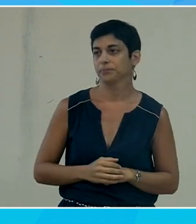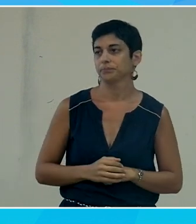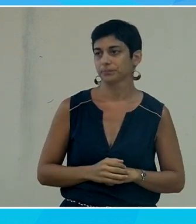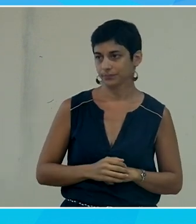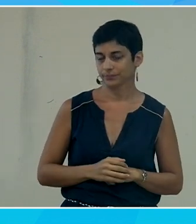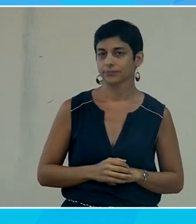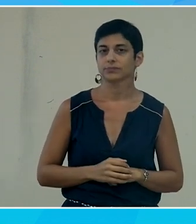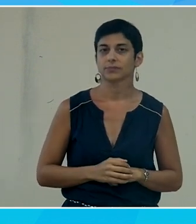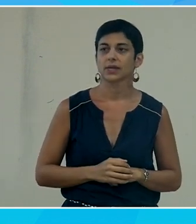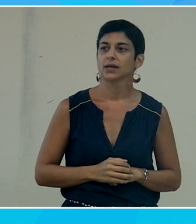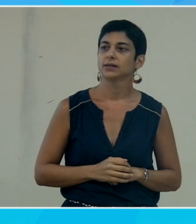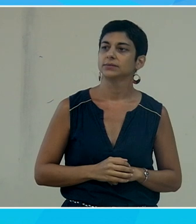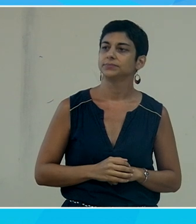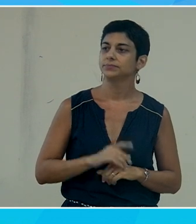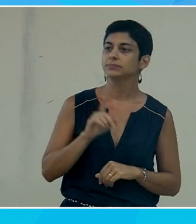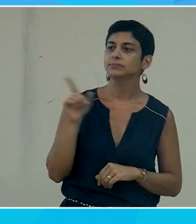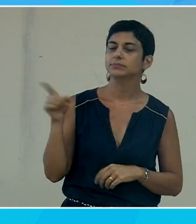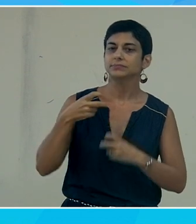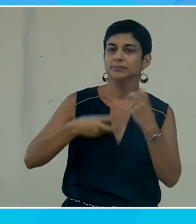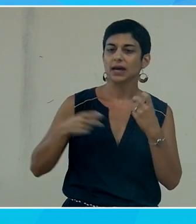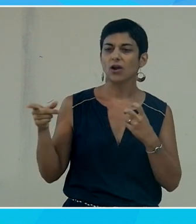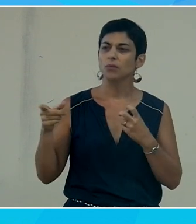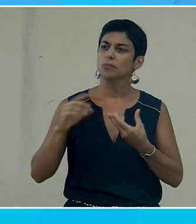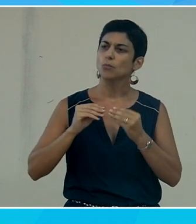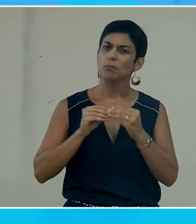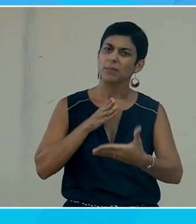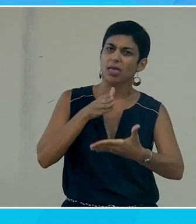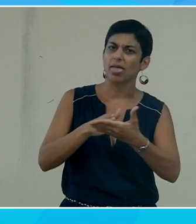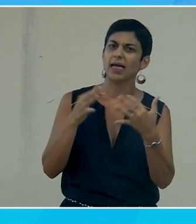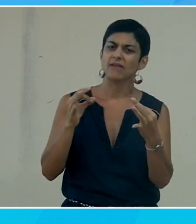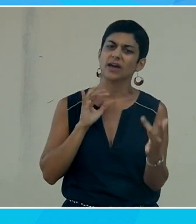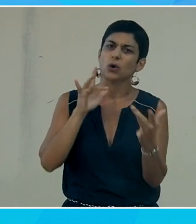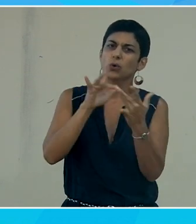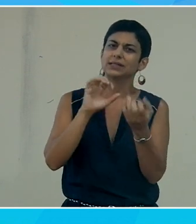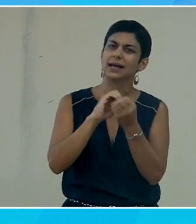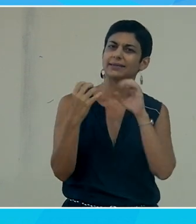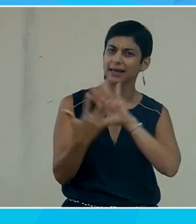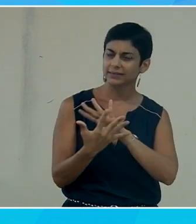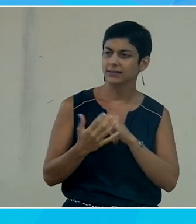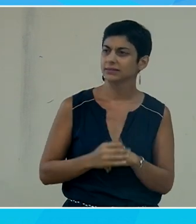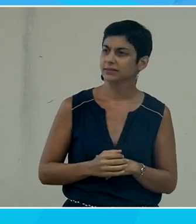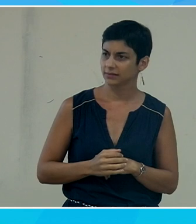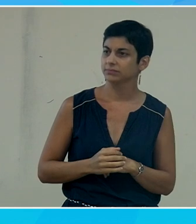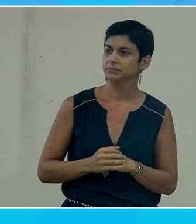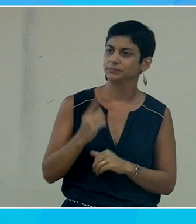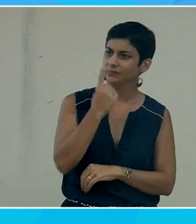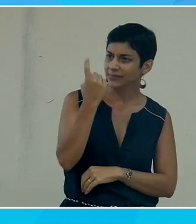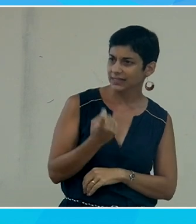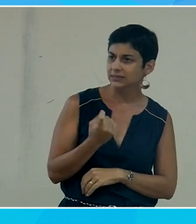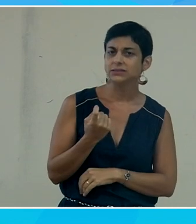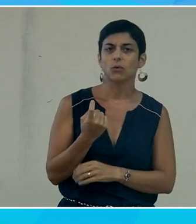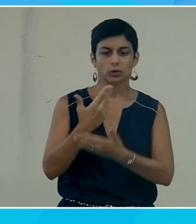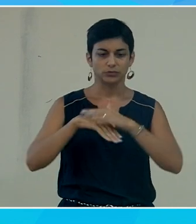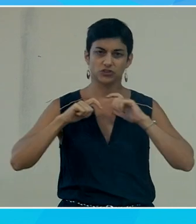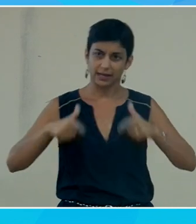réponse alors la problématique de connexion Erwan me pose une autre question sur la problématique de connexion dans le milieu